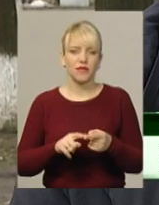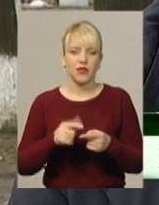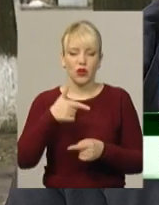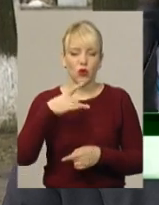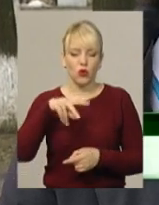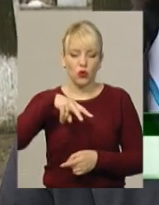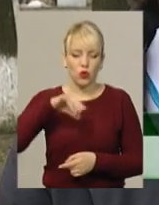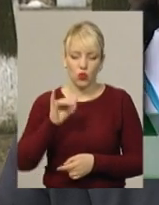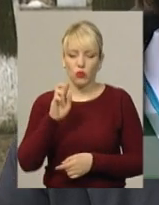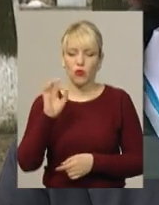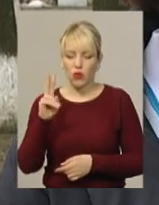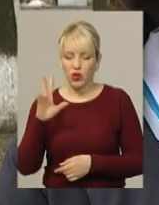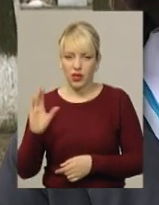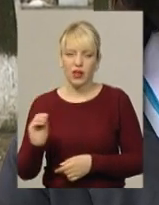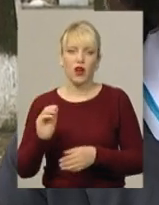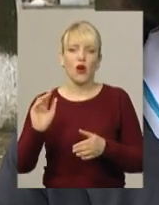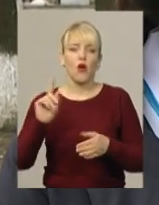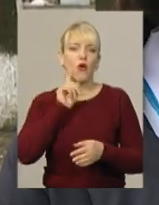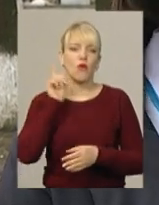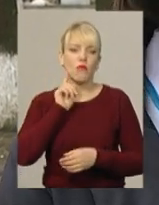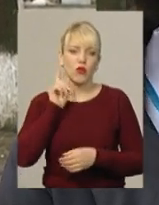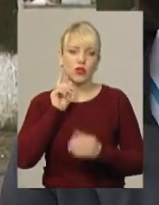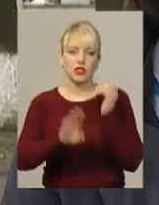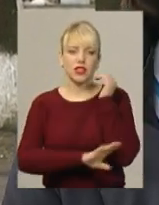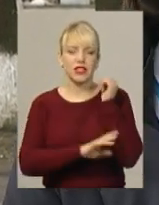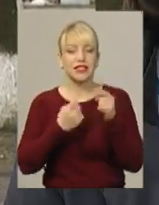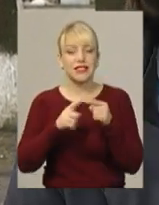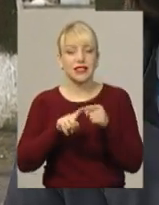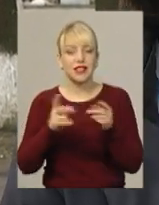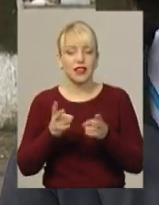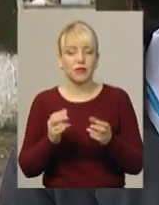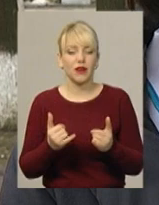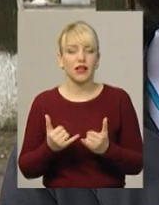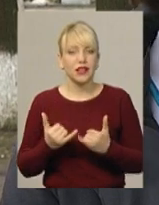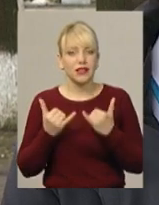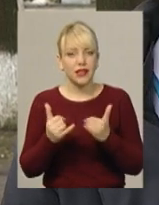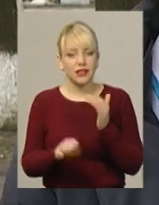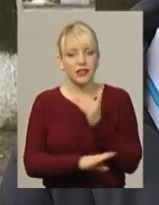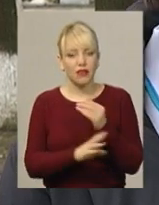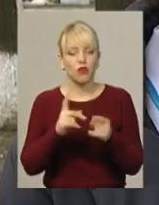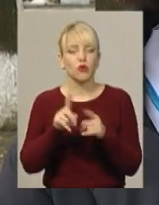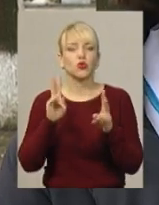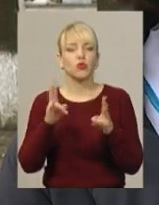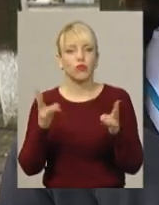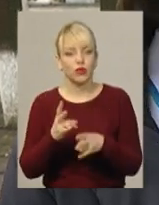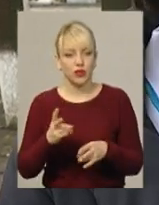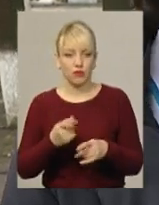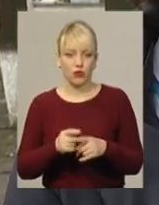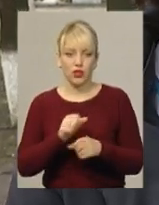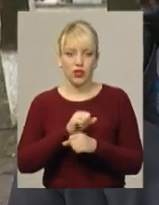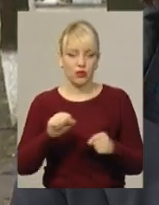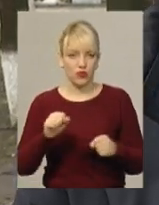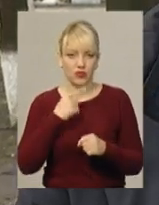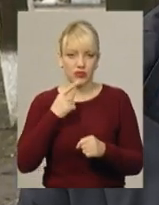дерев. Але таку процедуру треба робити для тих дерев, які це дійсно потребують. Навряд чи можна